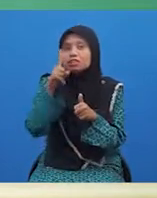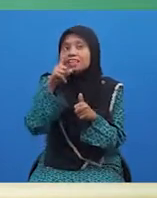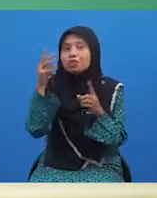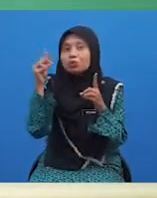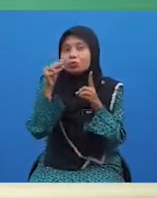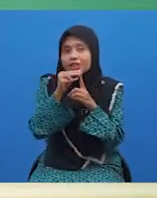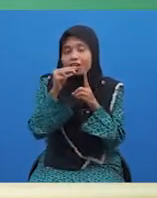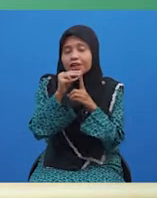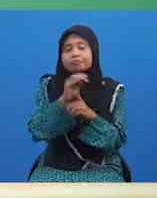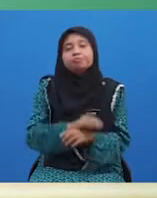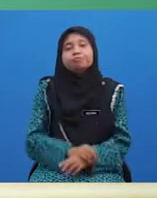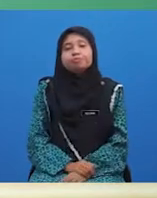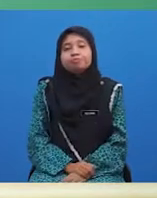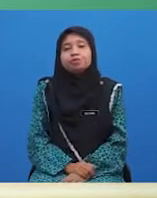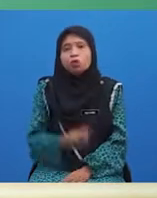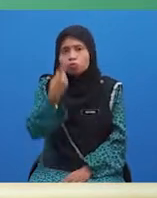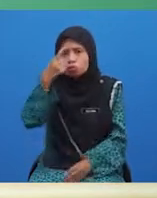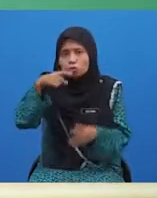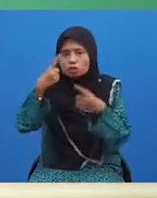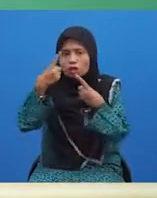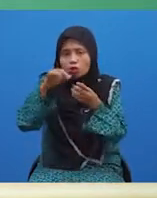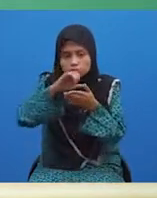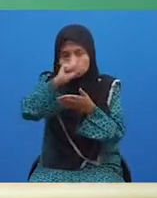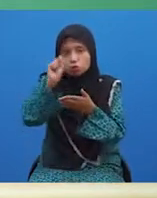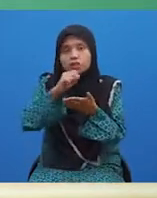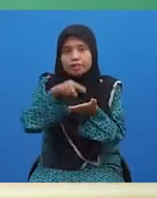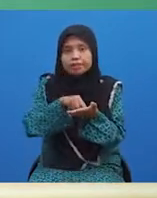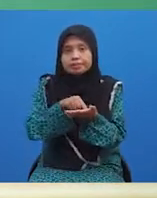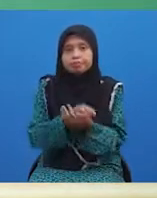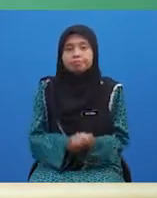diperuntukkan untuk menjawab soalan ini.